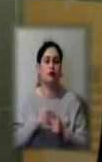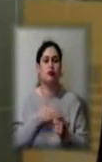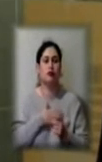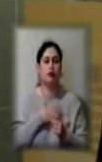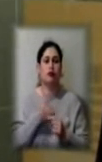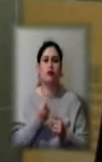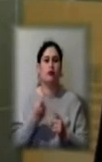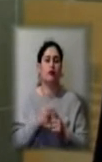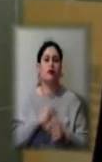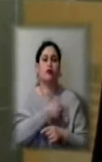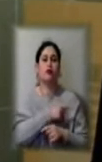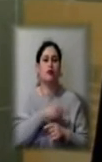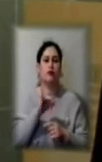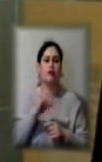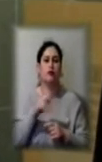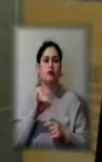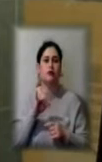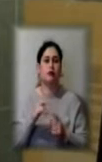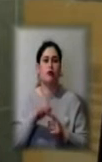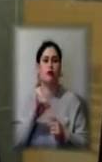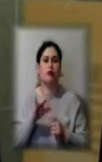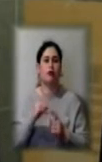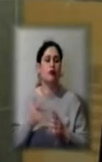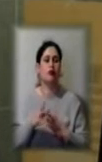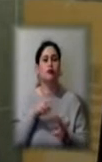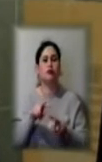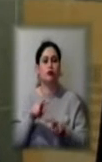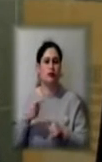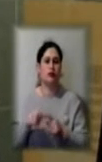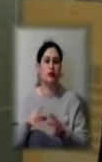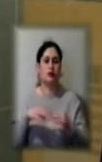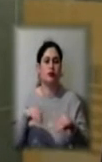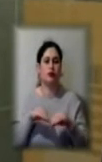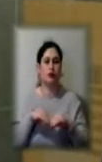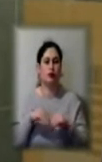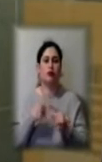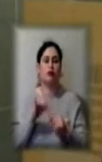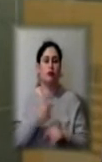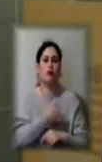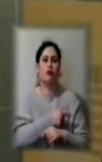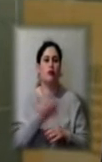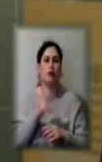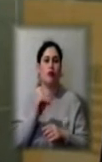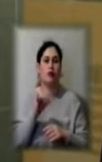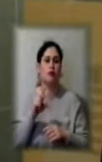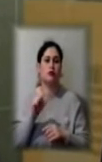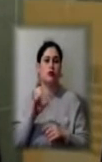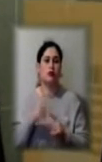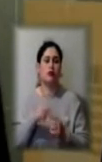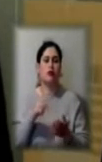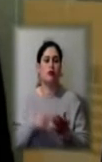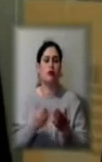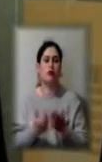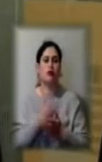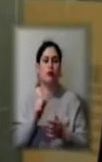з приватного центру «Богдан», які безпосередньо спостерігають цю родину, і лікарі комунальних закладів міста Нової Каховки, для того,